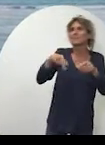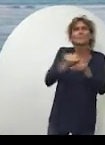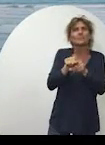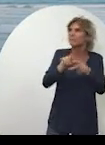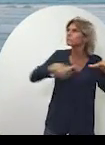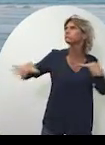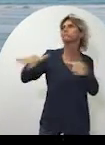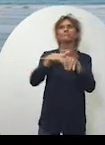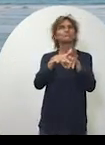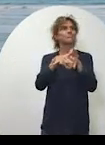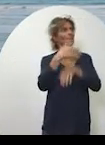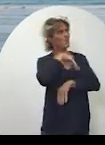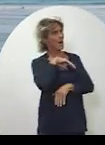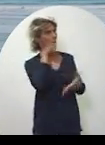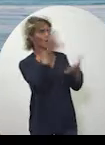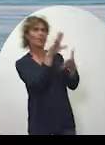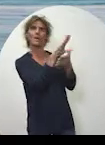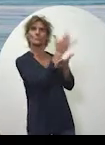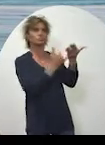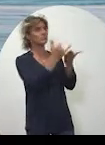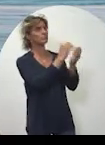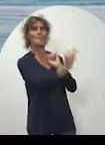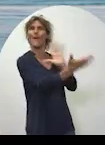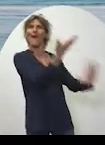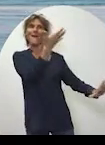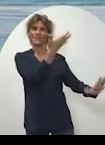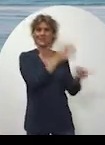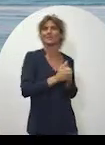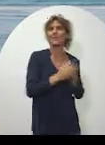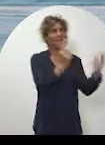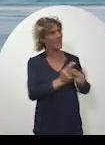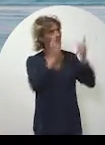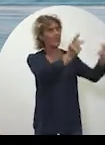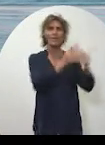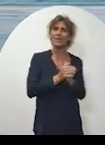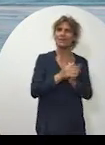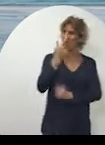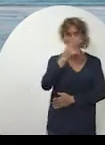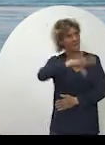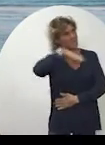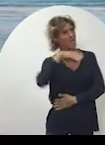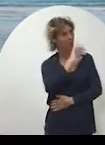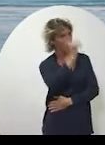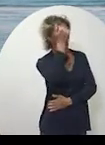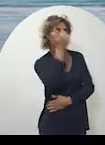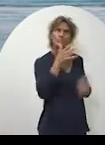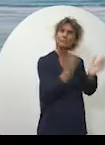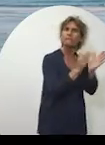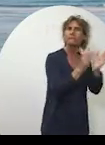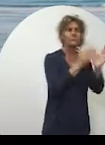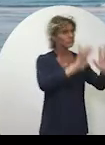partout dans le monde se sont distingués et ont fait connaître leur île. Je pense avec fierté à cette Guadeloupe reconnue,